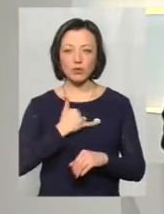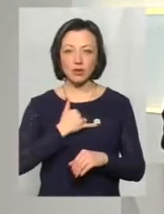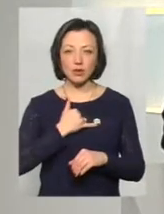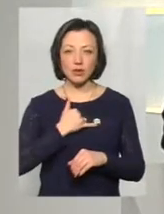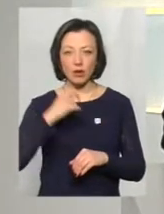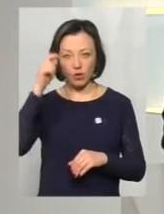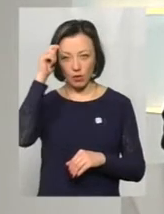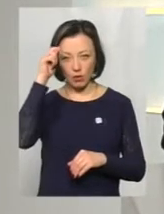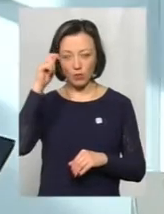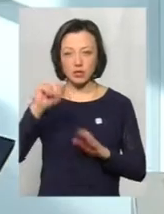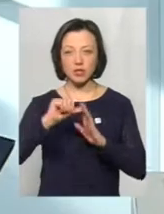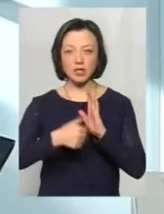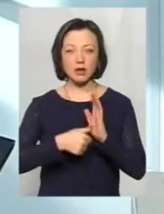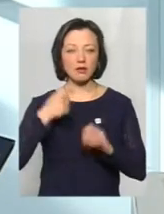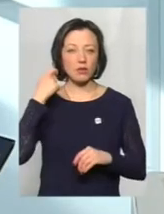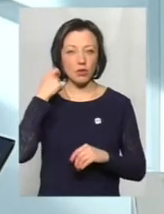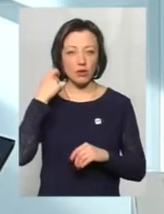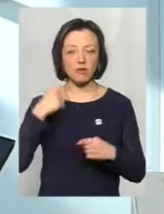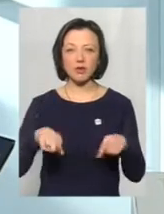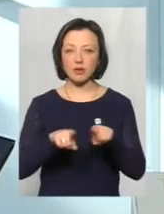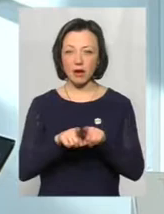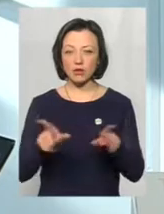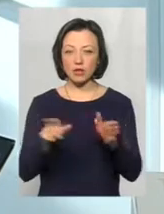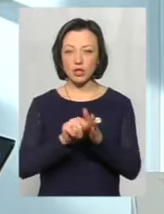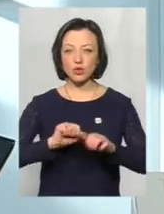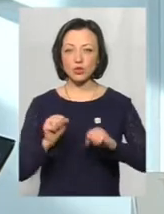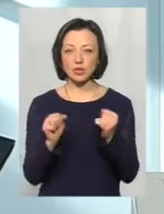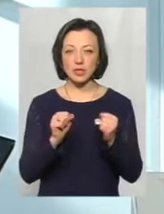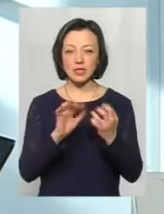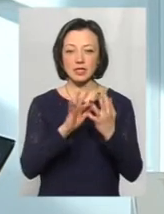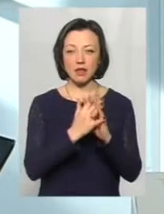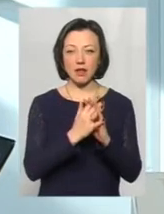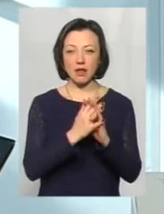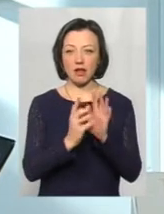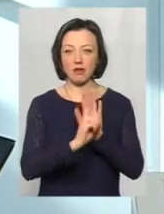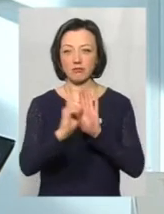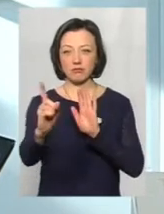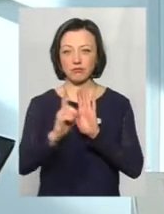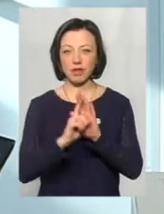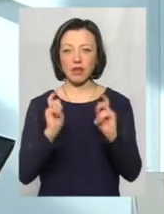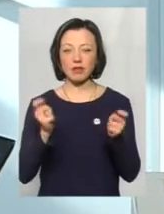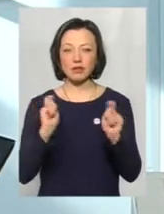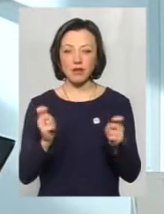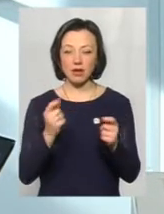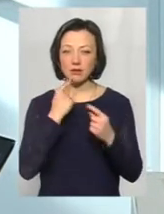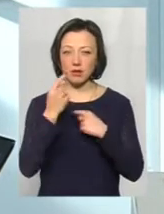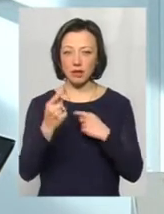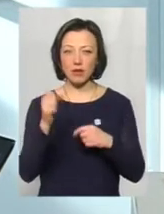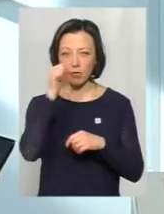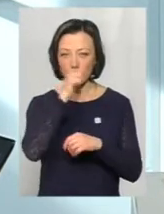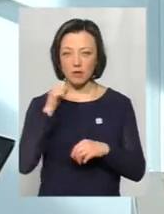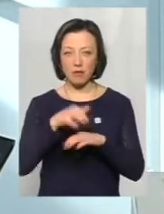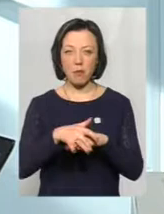хлопчик 16 років також з друзями йшов з села в село на дискотеку і відморозив